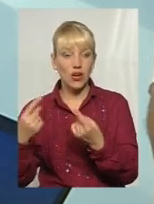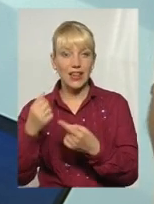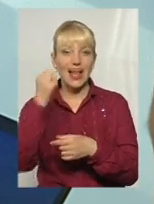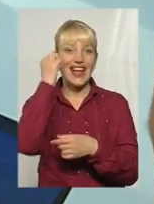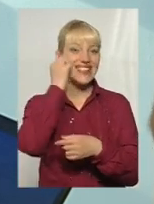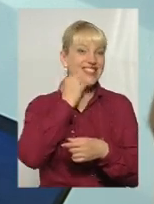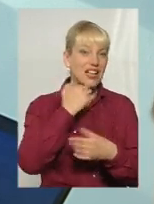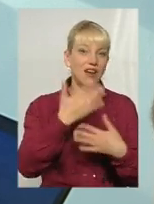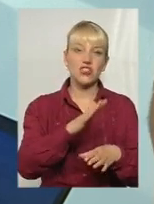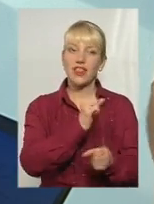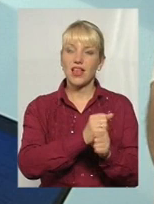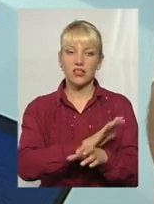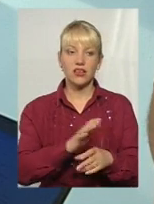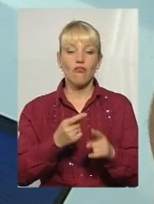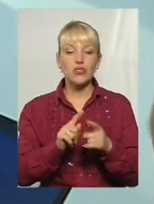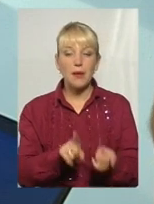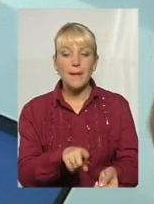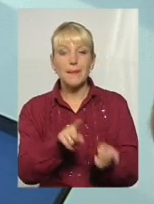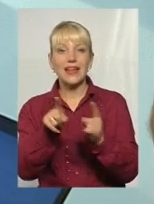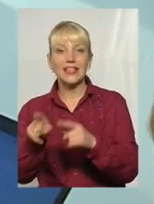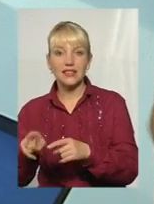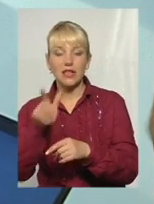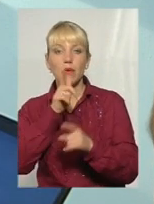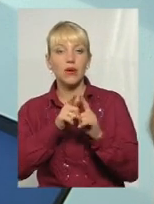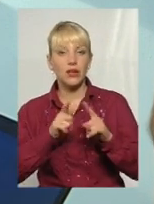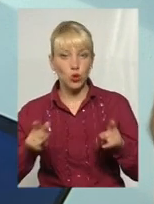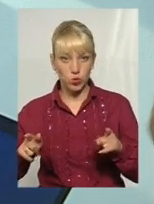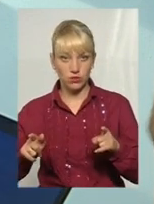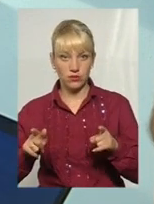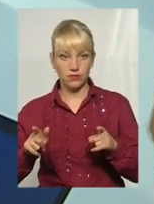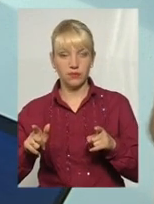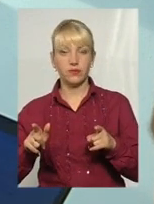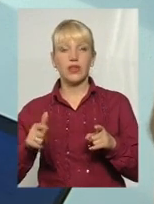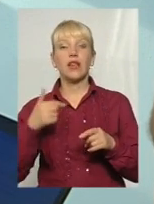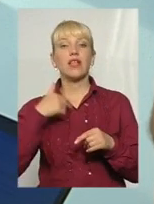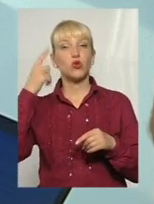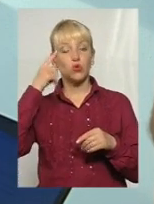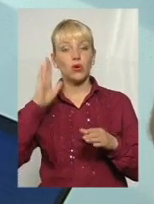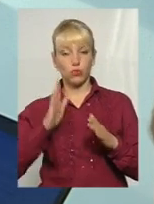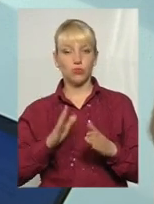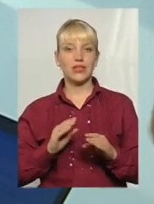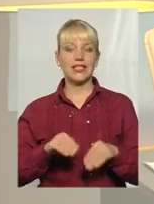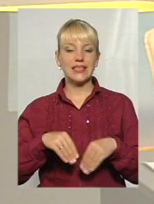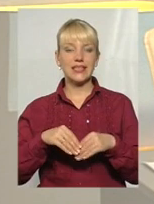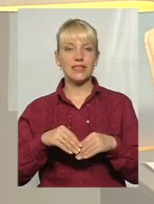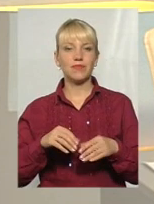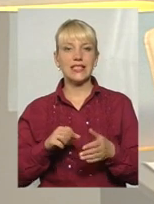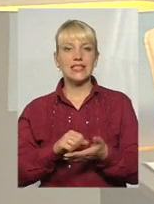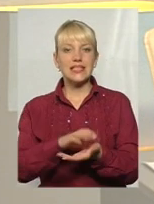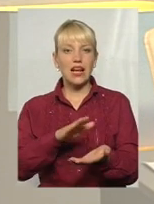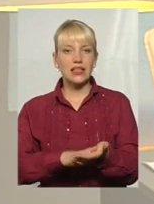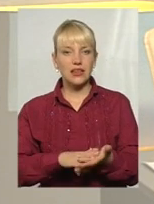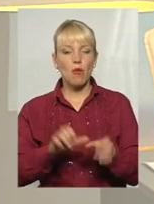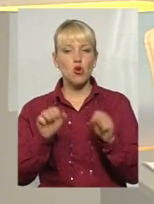старе не діє. От якраз на перехідний період, я думаю, що ми закладемо можливість те, що органи